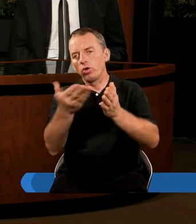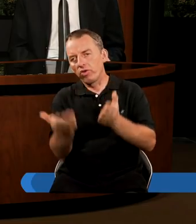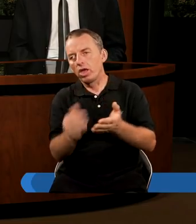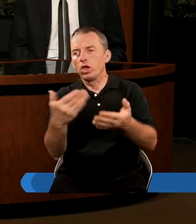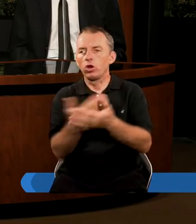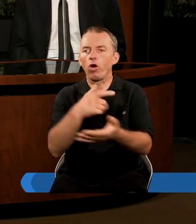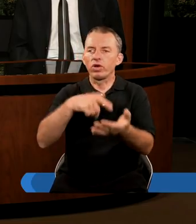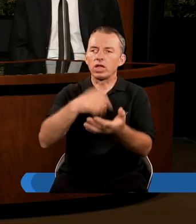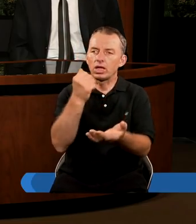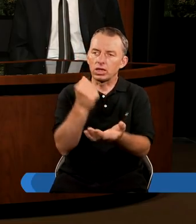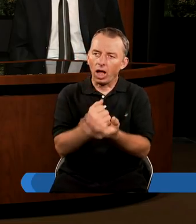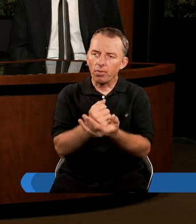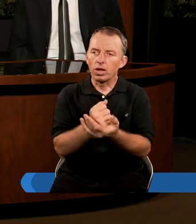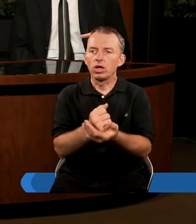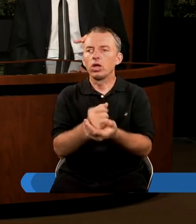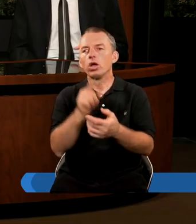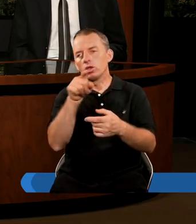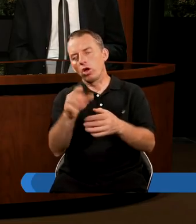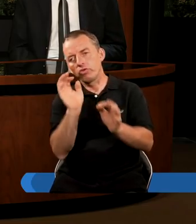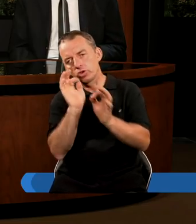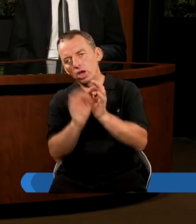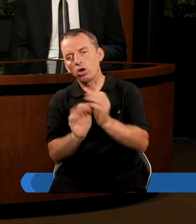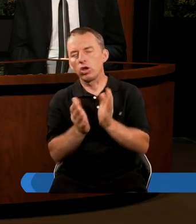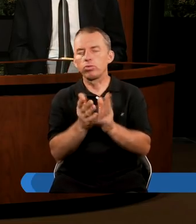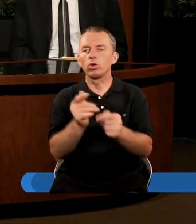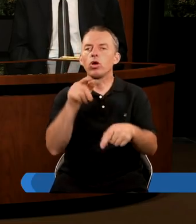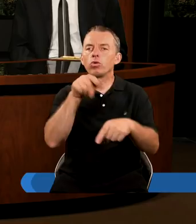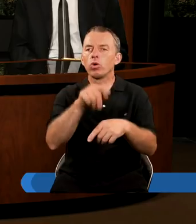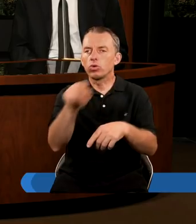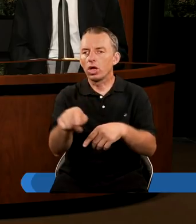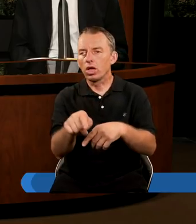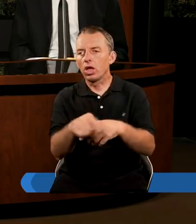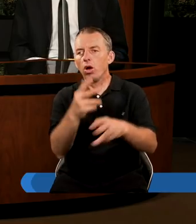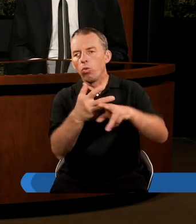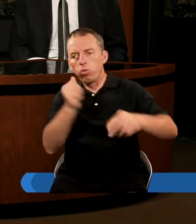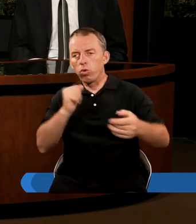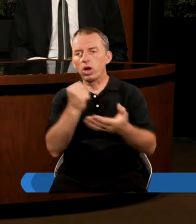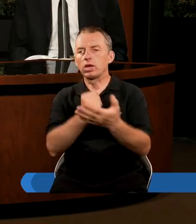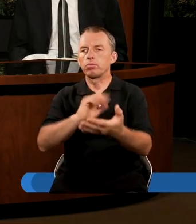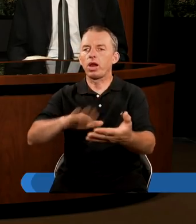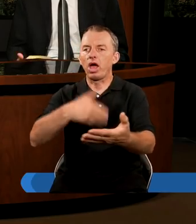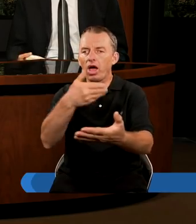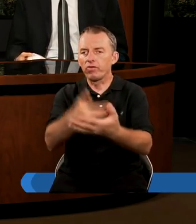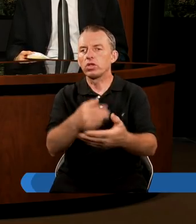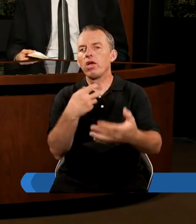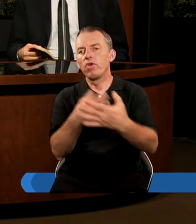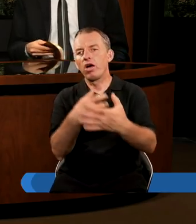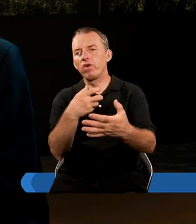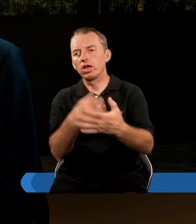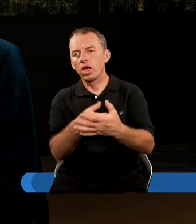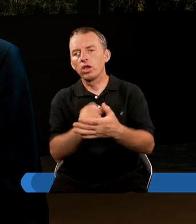Nowy Testament, to w szczególny sposób tutaj Łukasz na przykład sprawozdaje nam w Ewangelii,